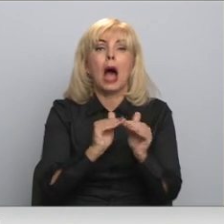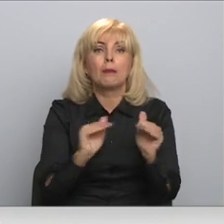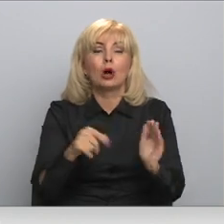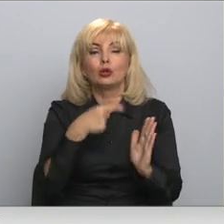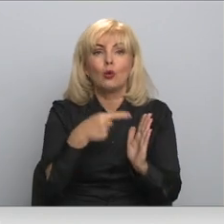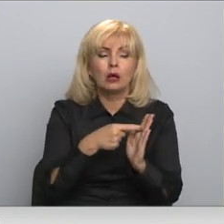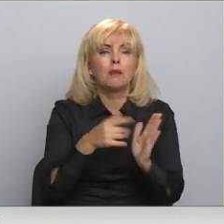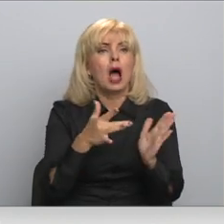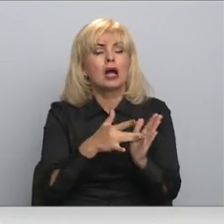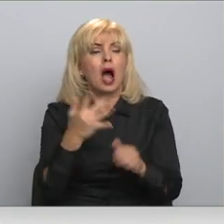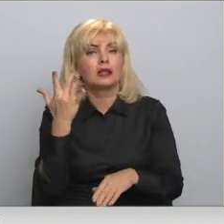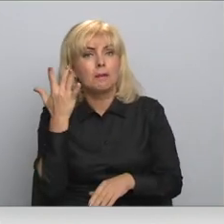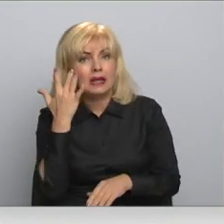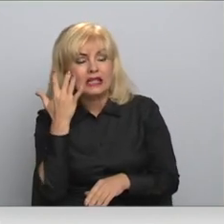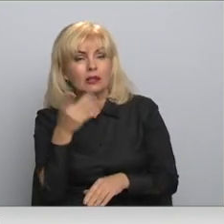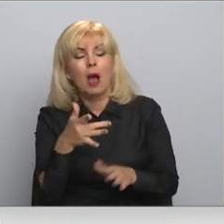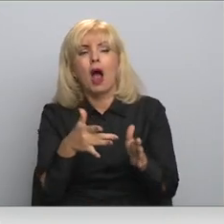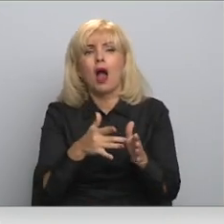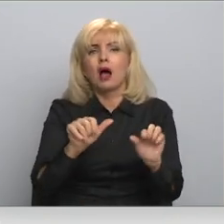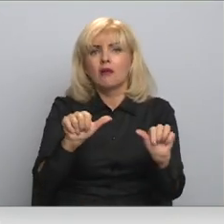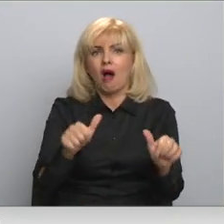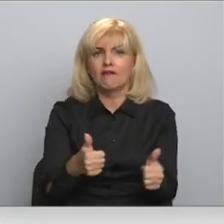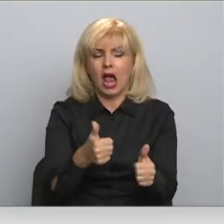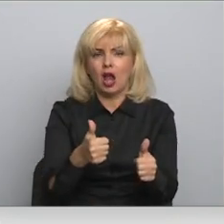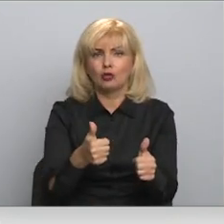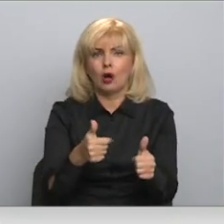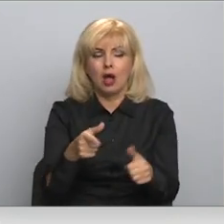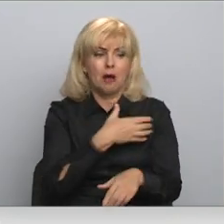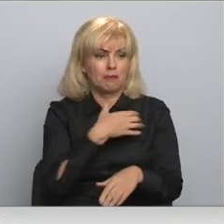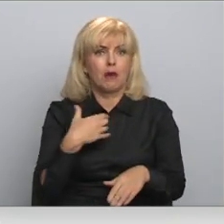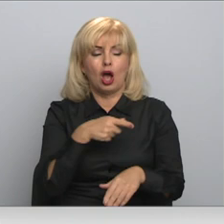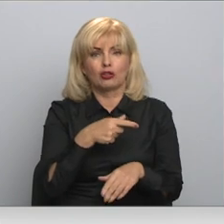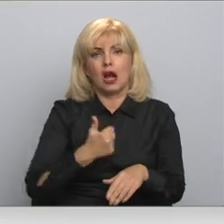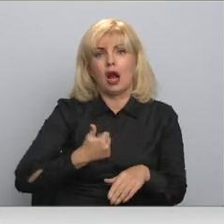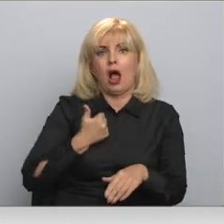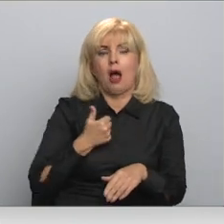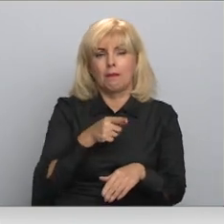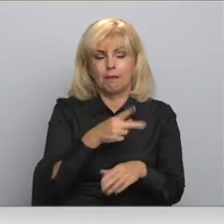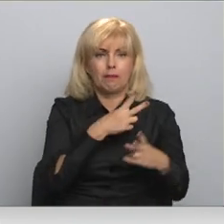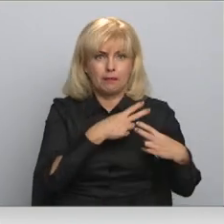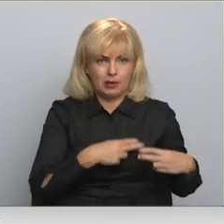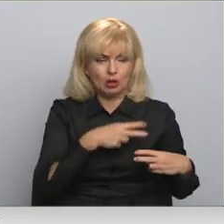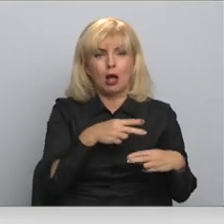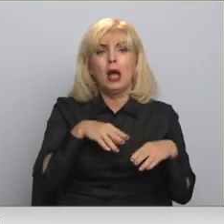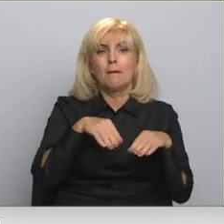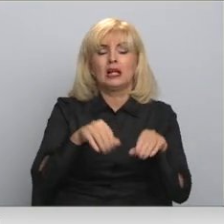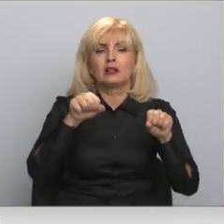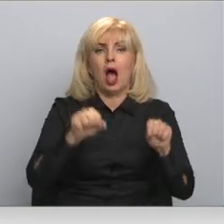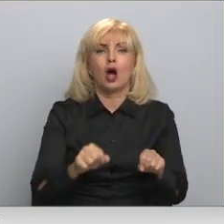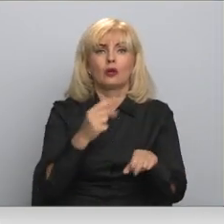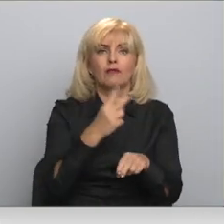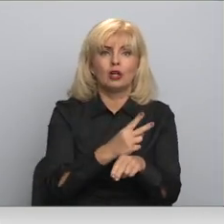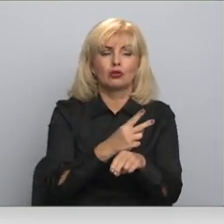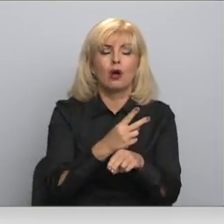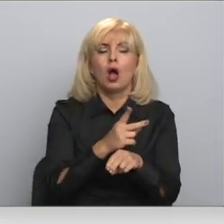ir šie principi, kādā veidā no attiecīgā pašvaldības kapitāla sabiedrība, pildošu autonoma funkcija, ir panākusi kādas